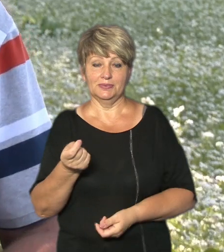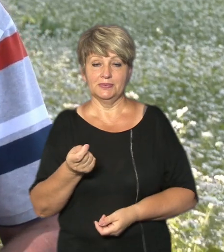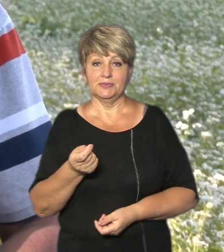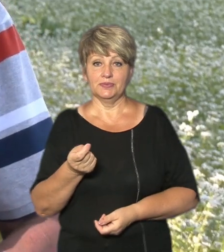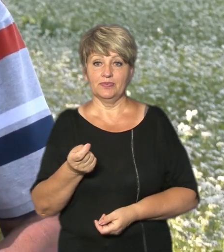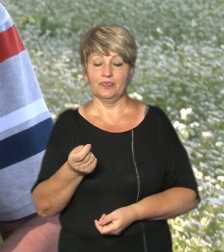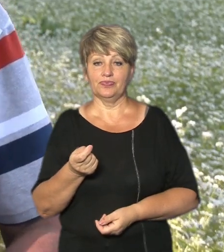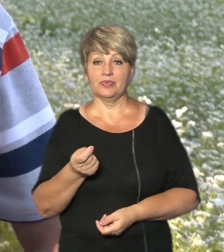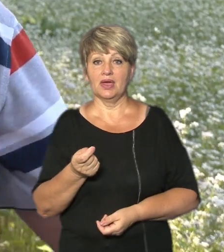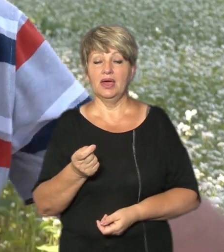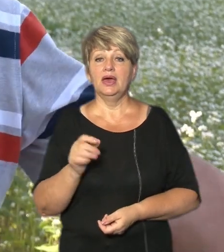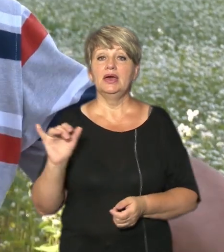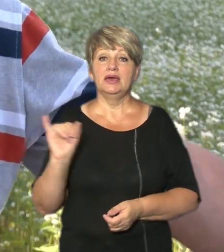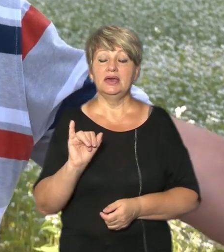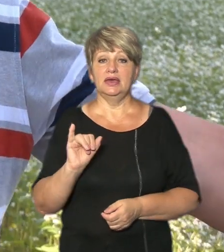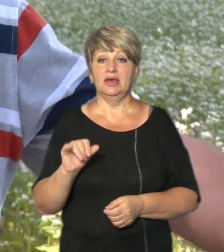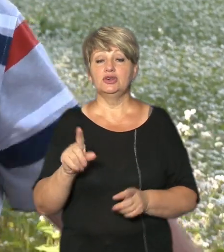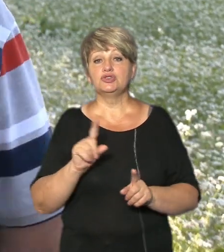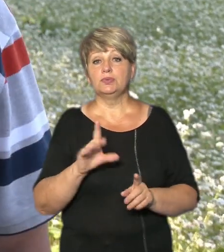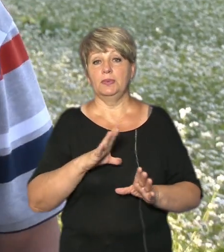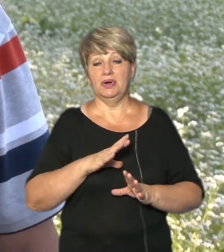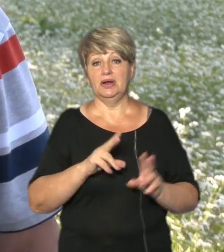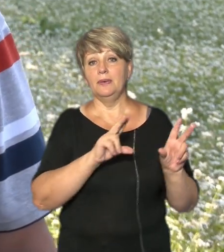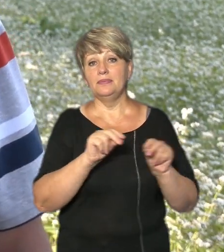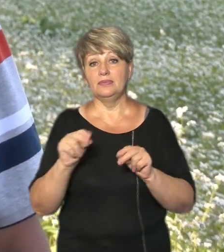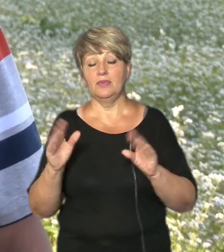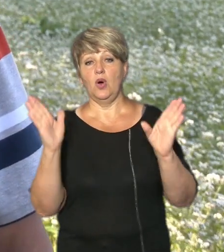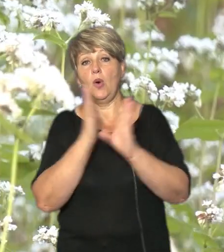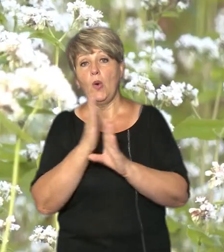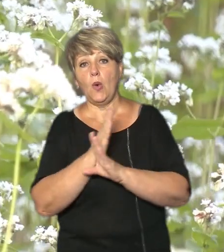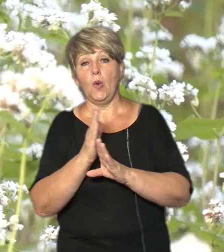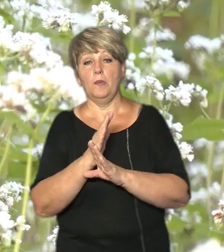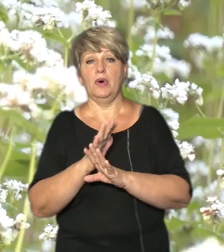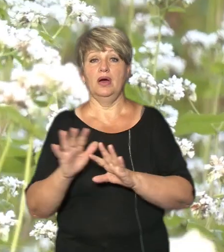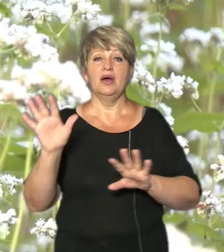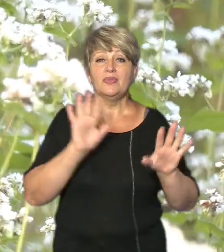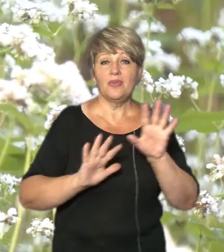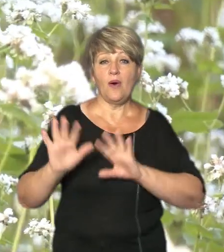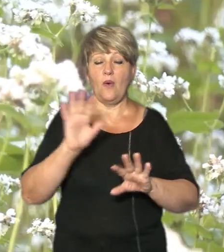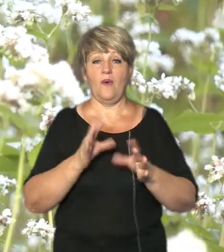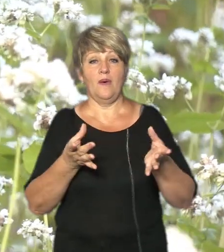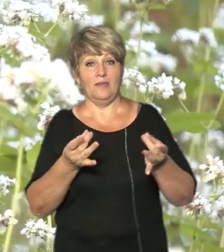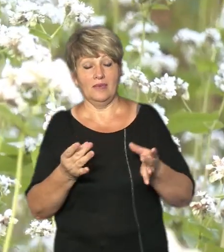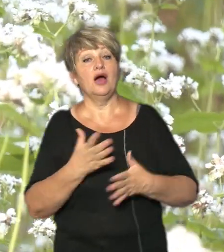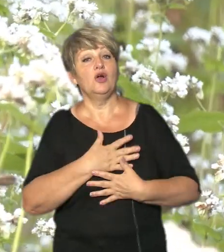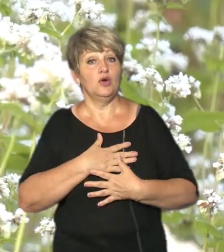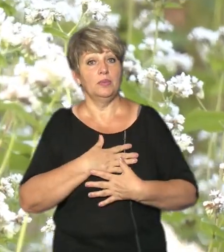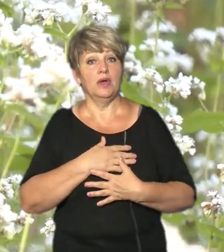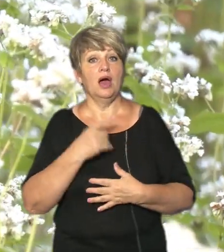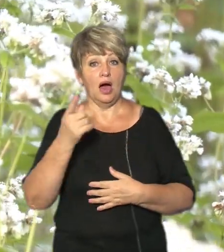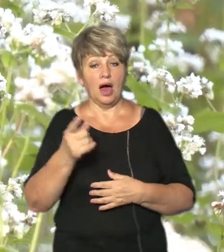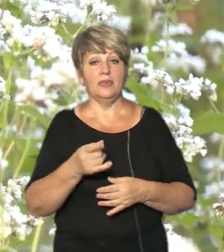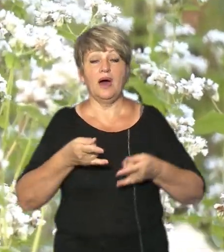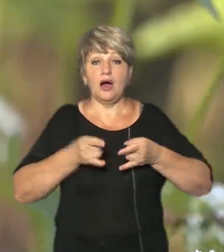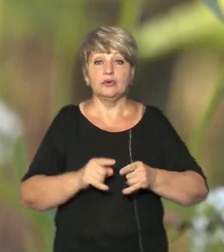І щоб дійшли, бо благоприятні були умови маються від дощів, волога, тумани, оце вона любить Але вона родить раз у п'ять років